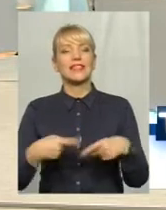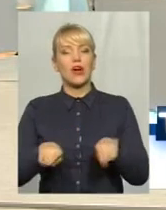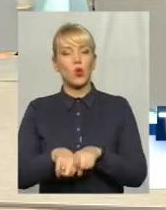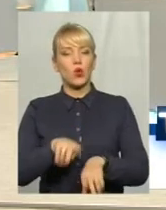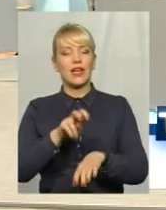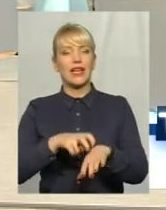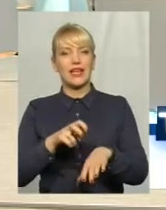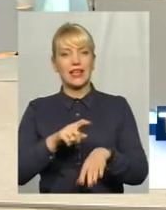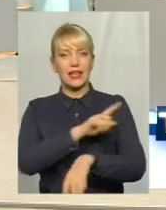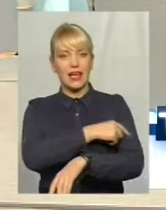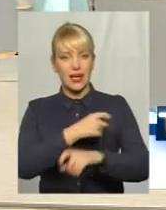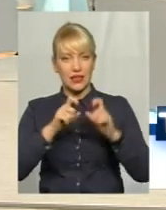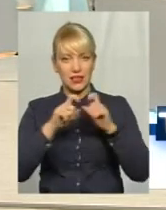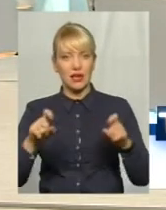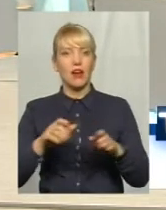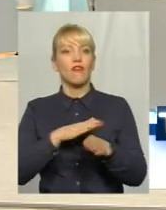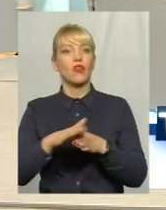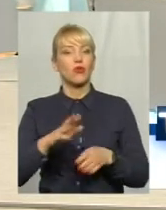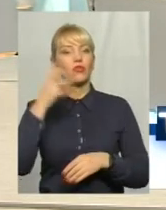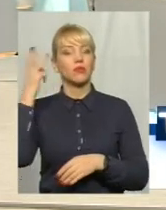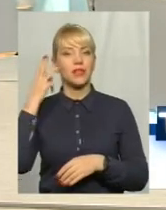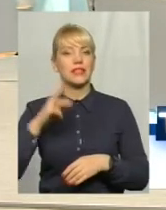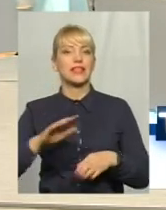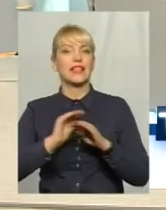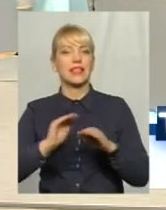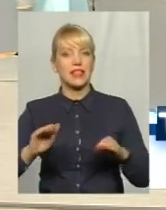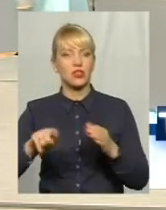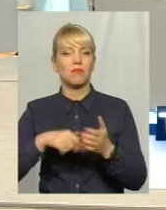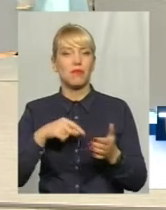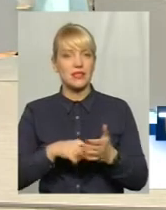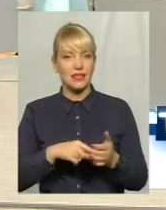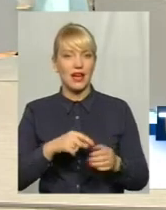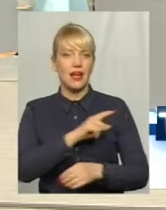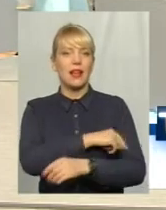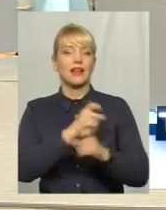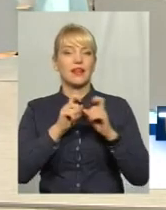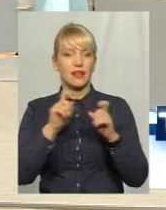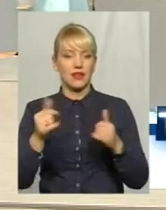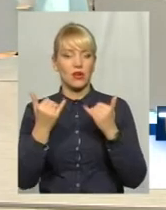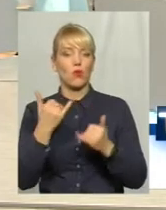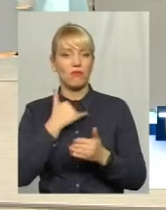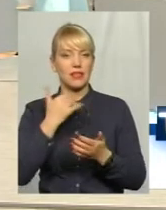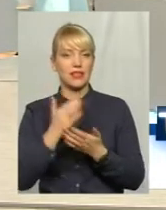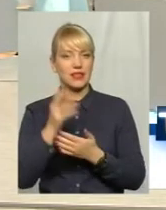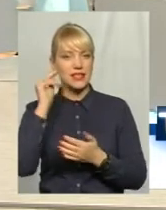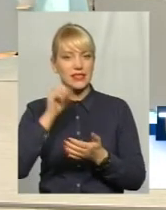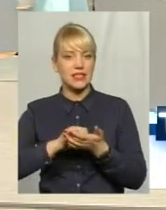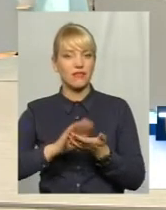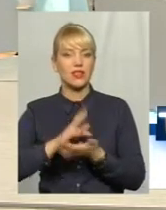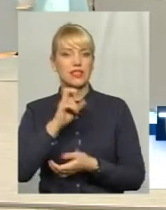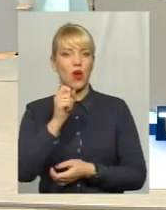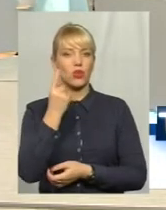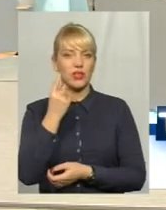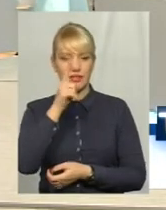основному виконує наша Хмельницька міська дитяча лікарня. І от в мене є цифри за 11 місяців цього